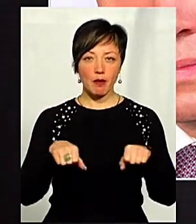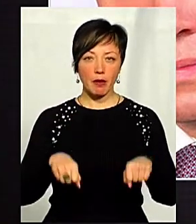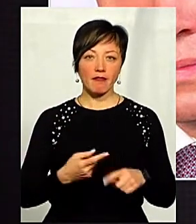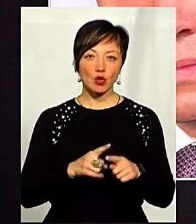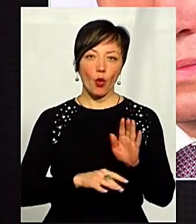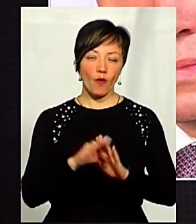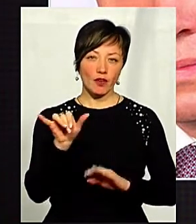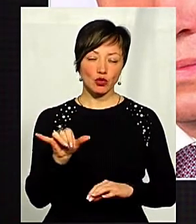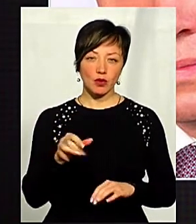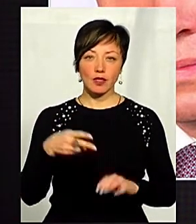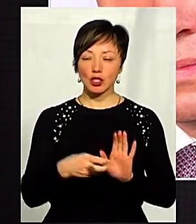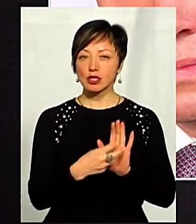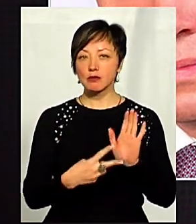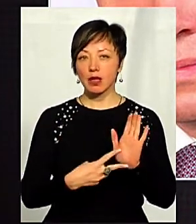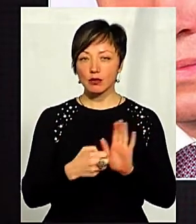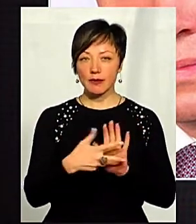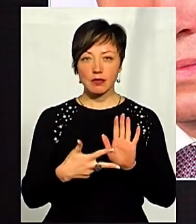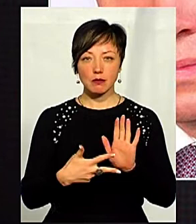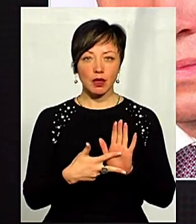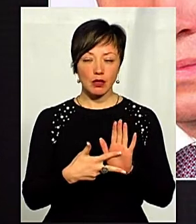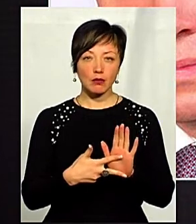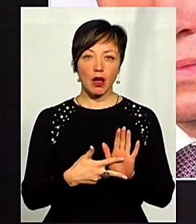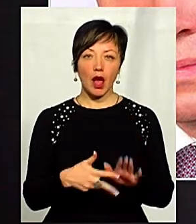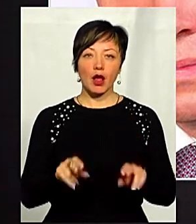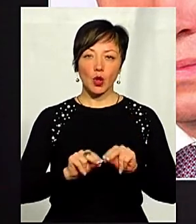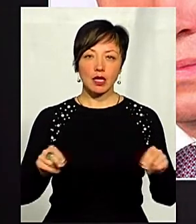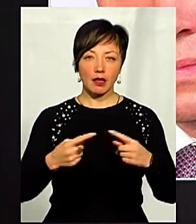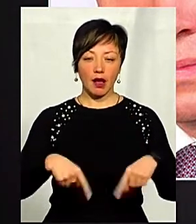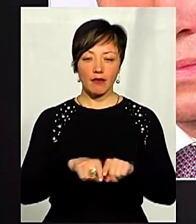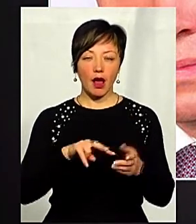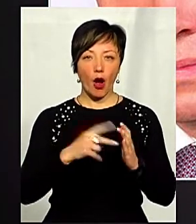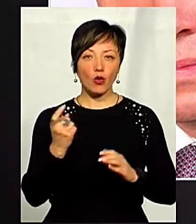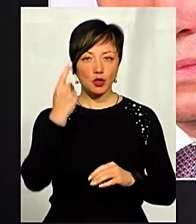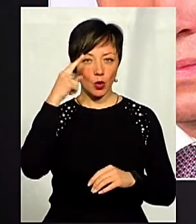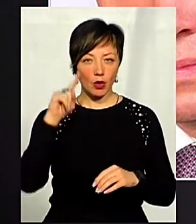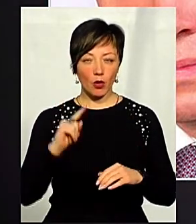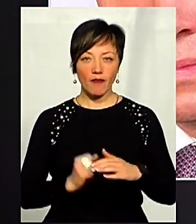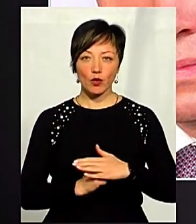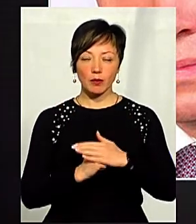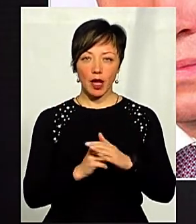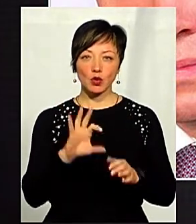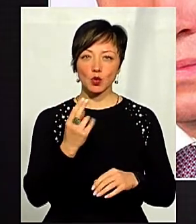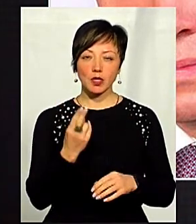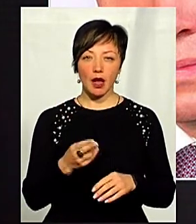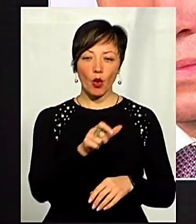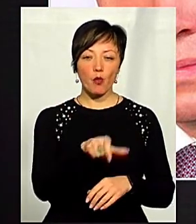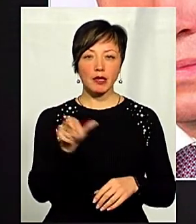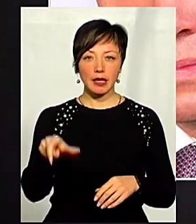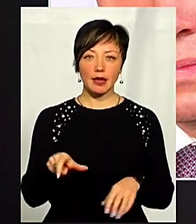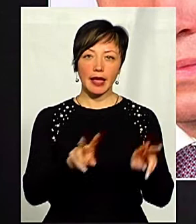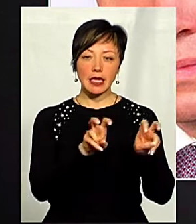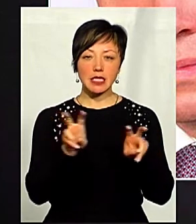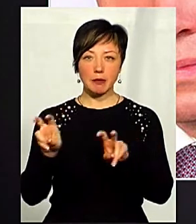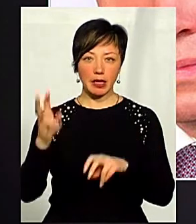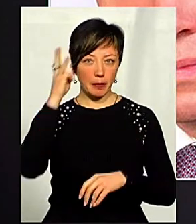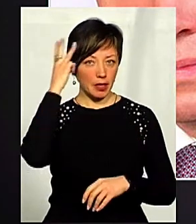вишу. У 2017-2018 доцент кафедри економічної теорії, фундаментальних та соціально-гуманітарних дисциплін